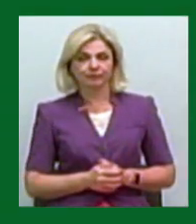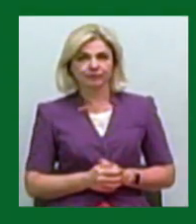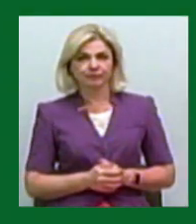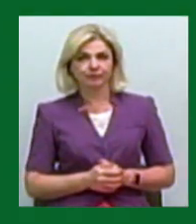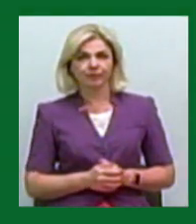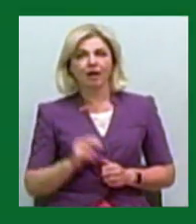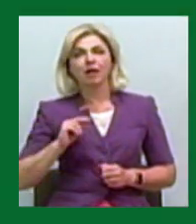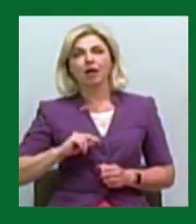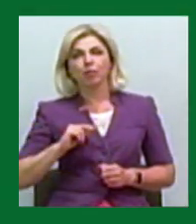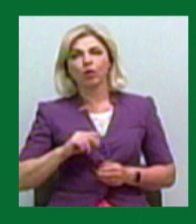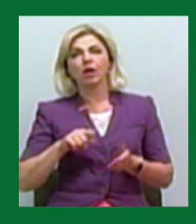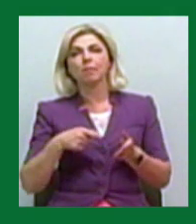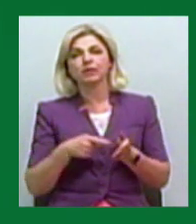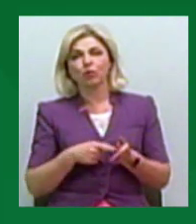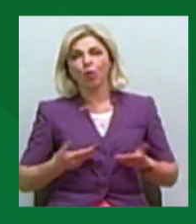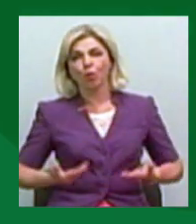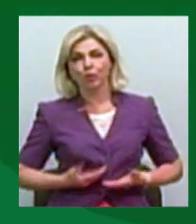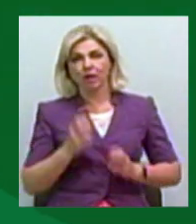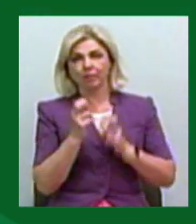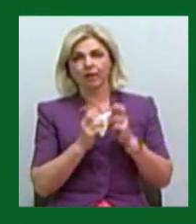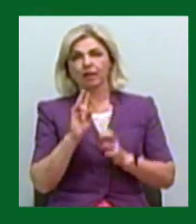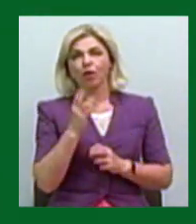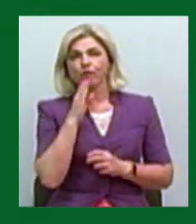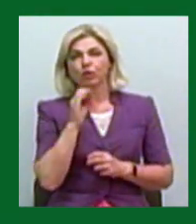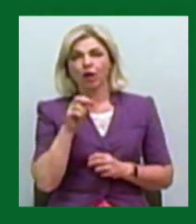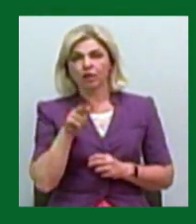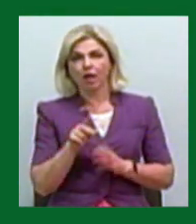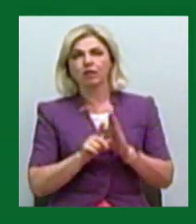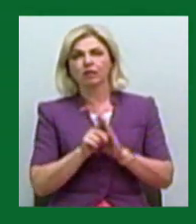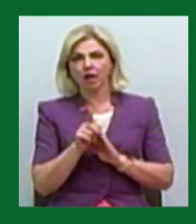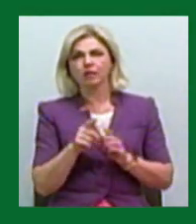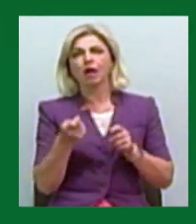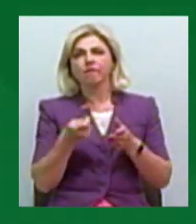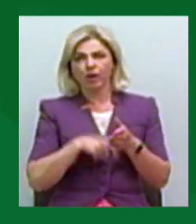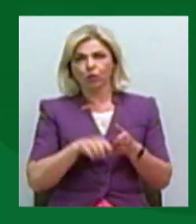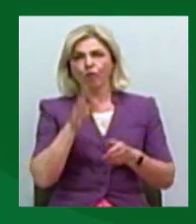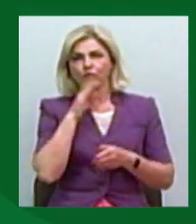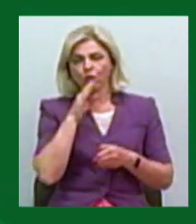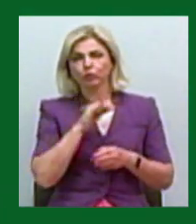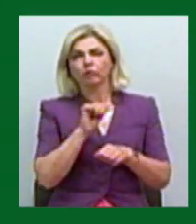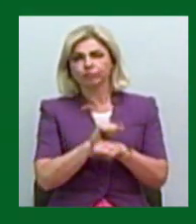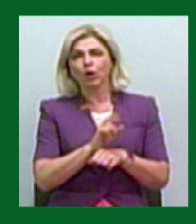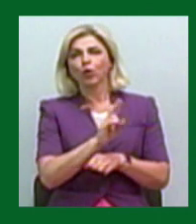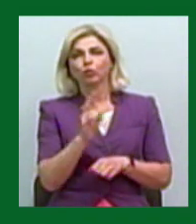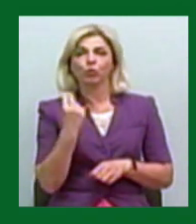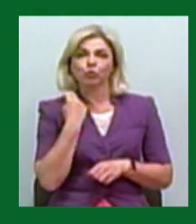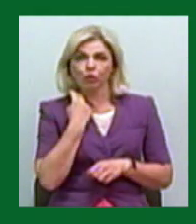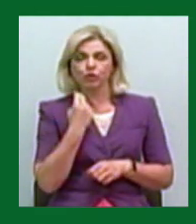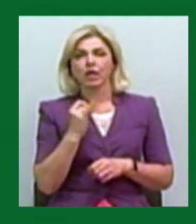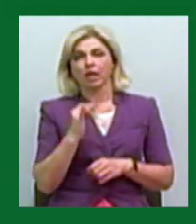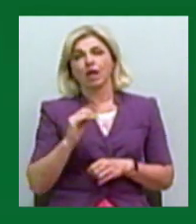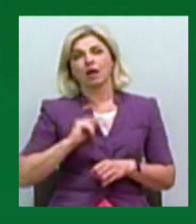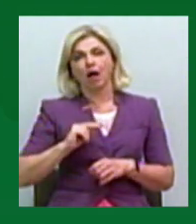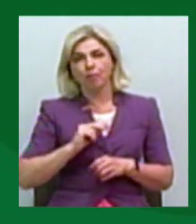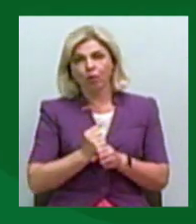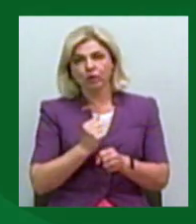Працівники міського комунального підприємства «Миколаїв водоканал» почали механічно відключати від водопостачання боржників. Паралельно ведуться роботи